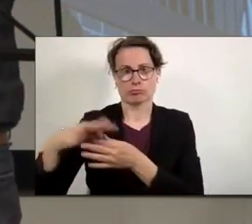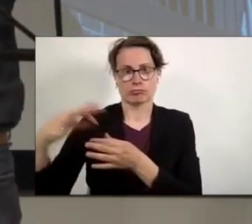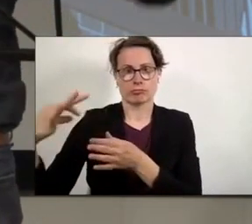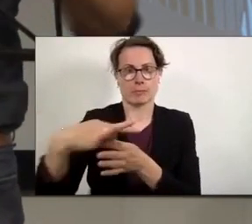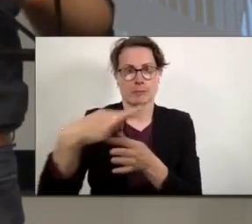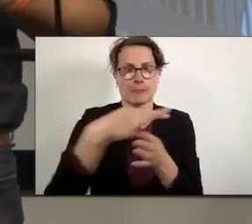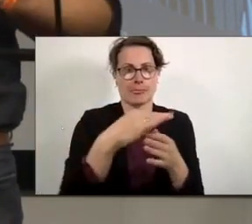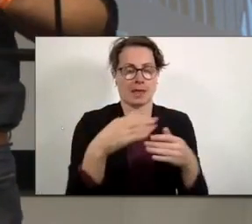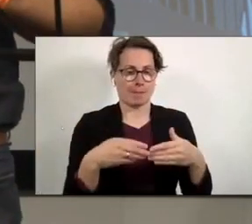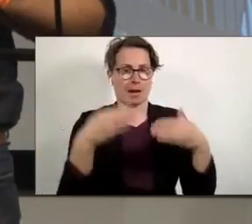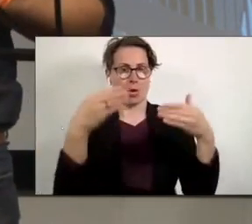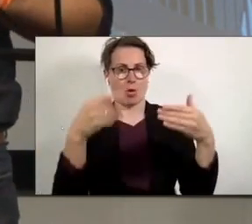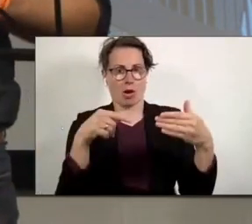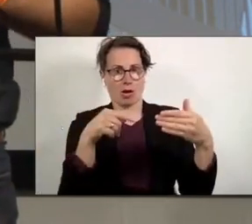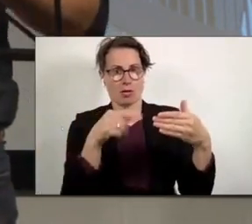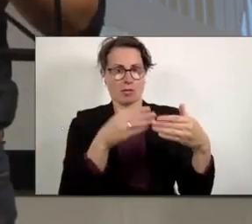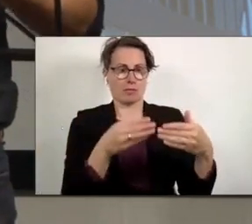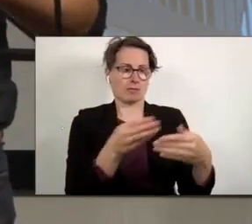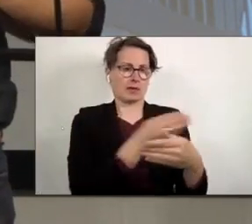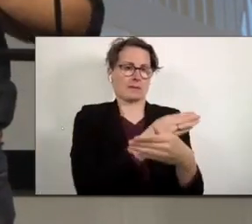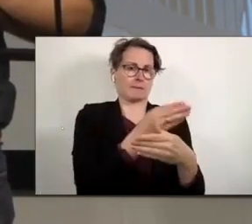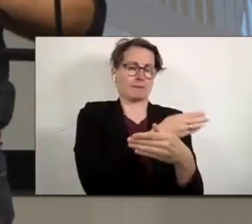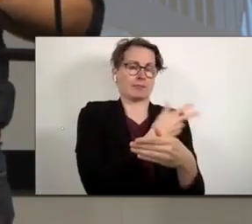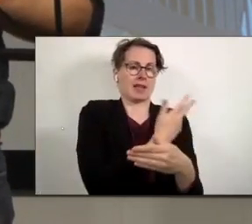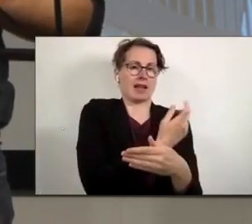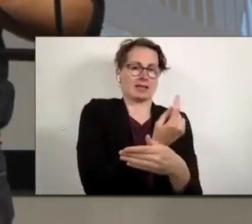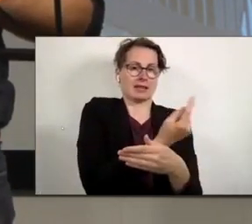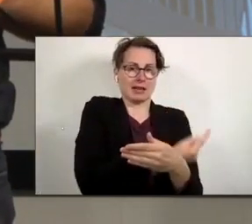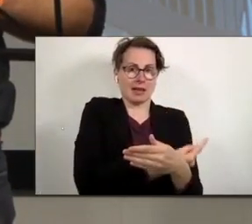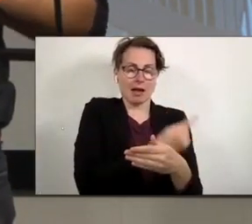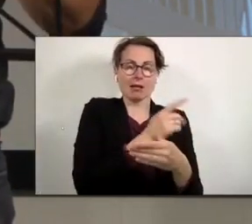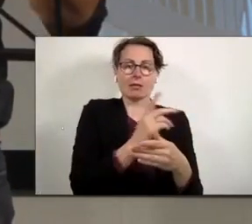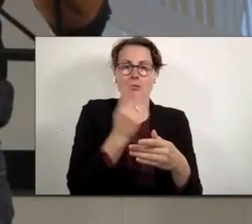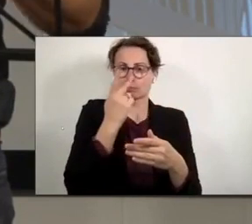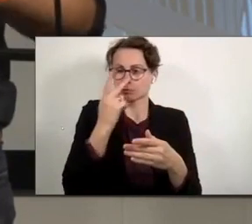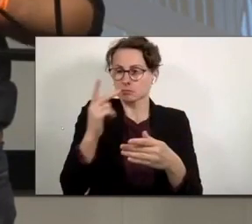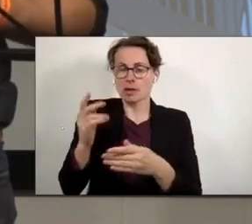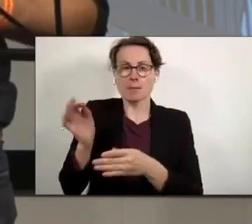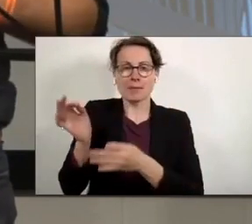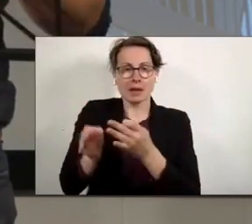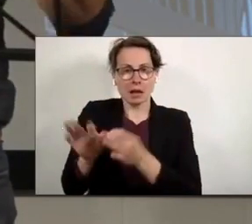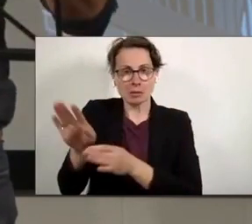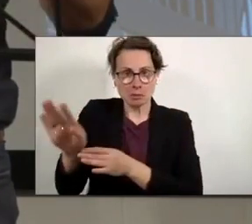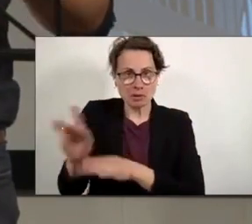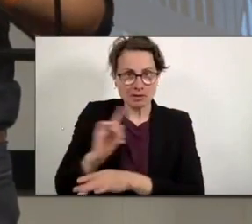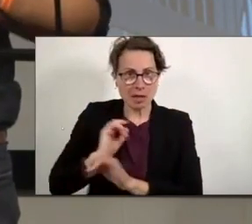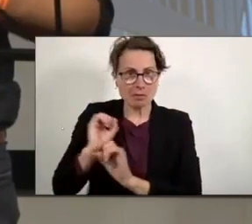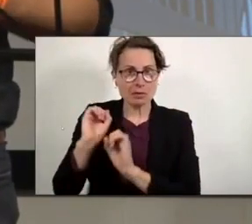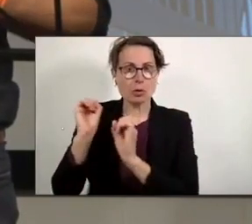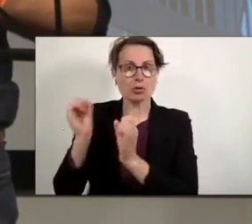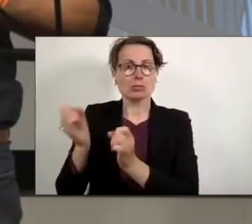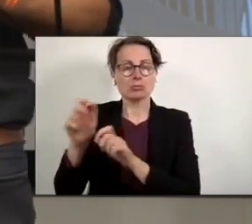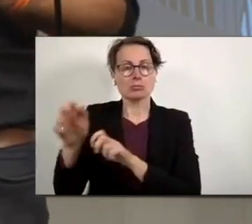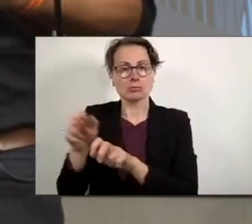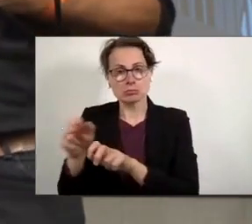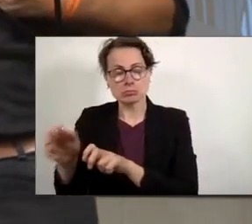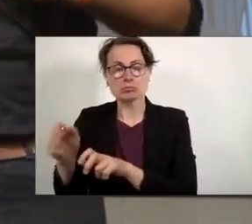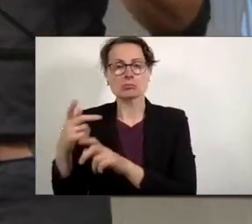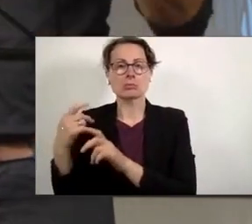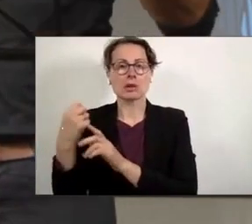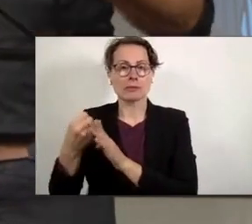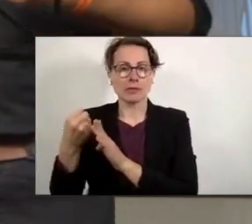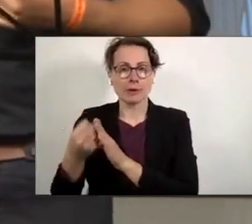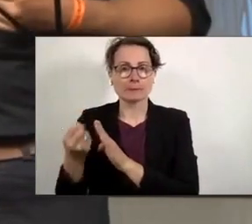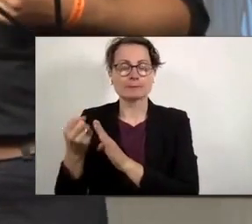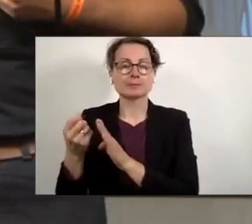historisch rüber zu gehen, die 80er Jahre zu gucken, was gab es da eigentlich an migrantischen Selbstorganisierungen, Kämpfen und so weiter. Was haben eigentlich die 90er Jahre bedeutet